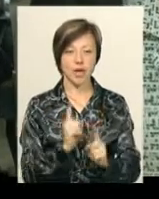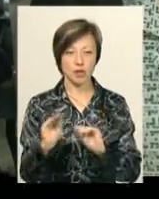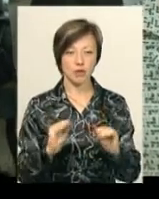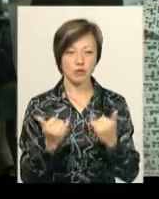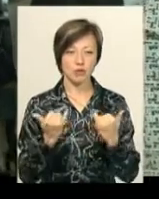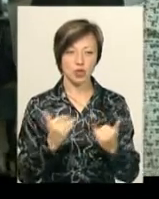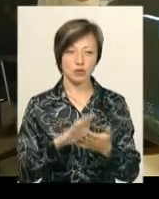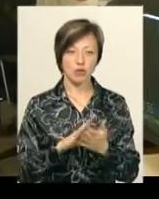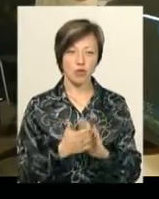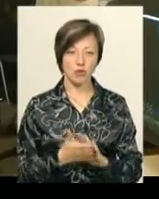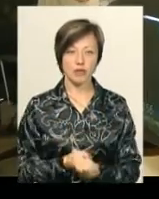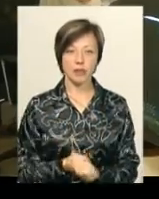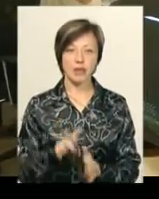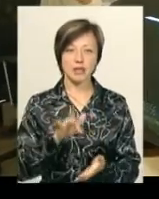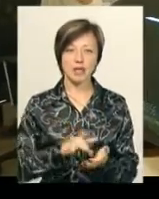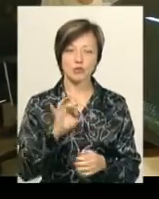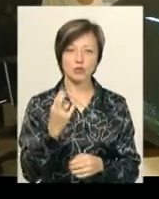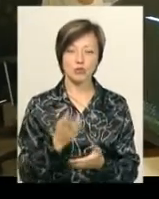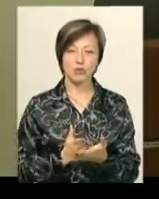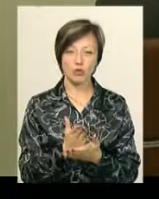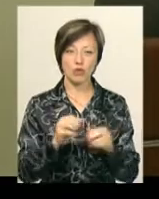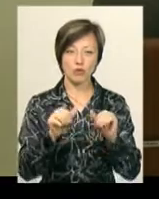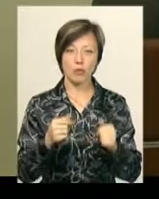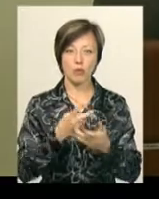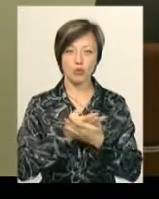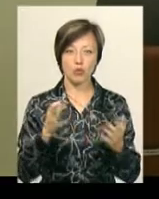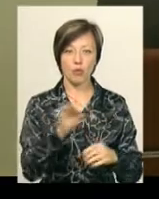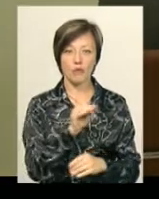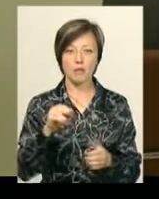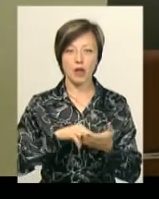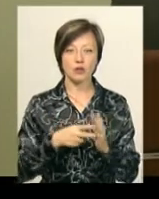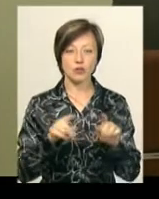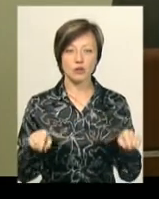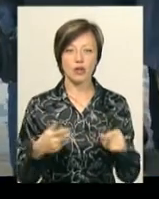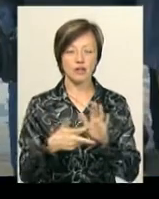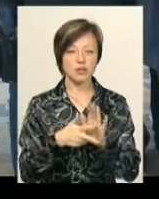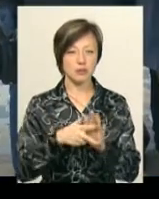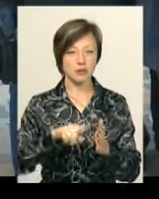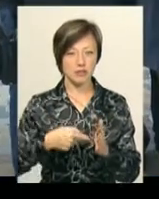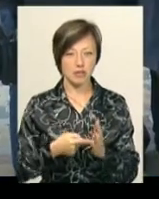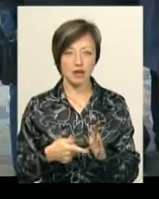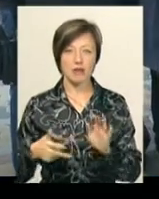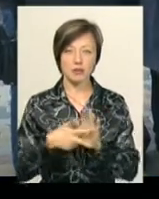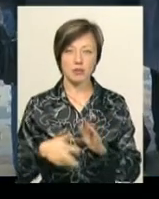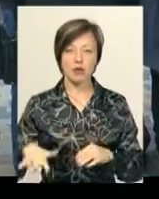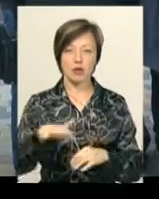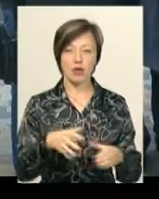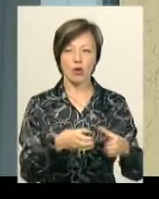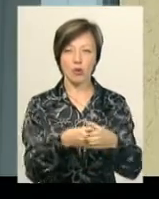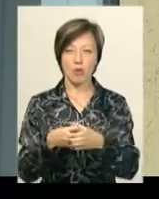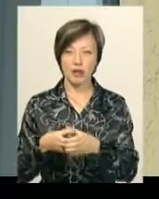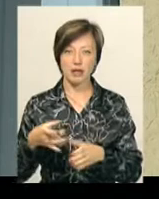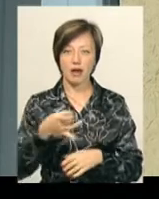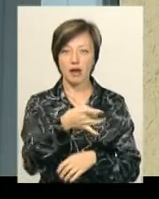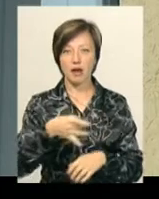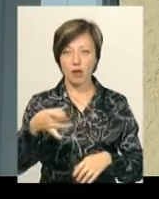в сучасних умовах. Центри соціальних послуг у форматі прозорого офісу планують створити у восьми містах та восьми тергромадах різних регіонів